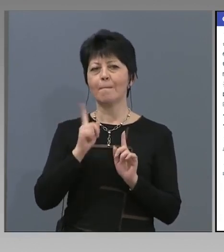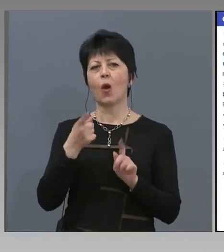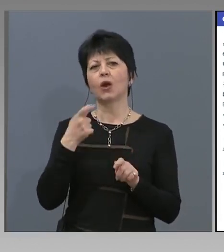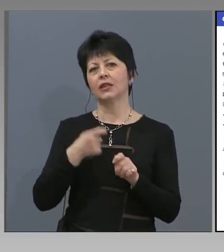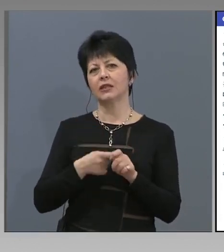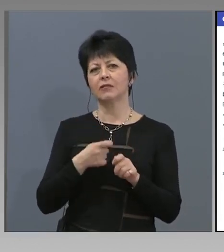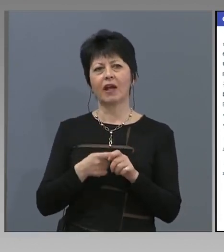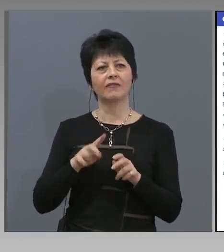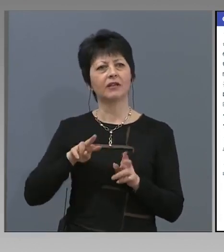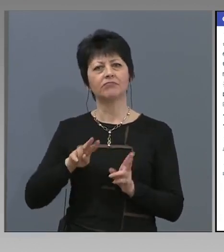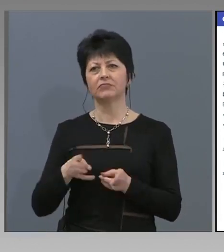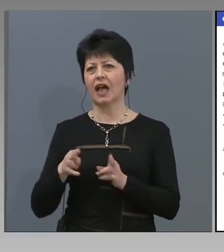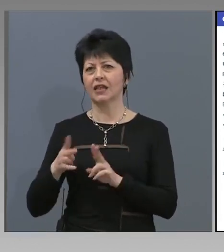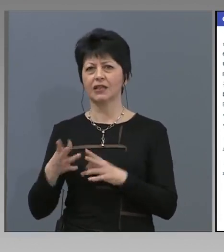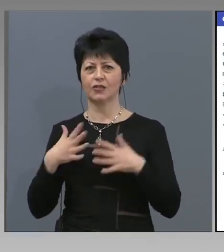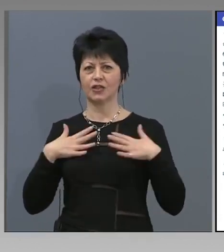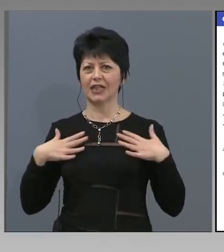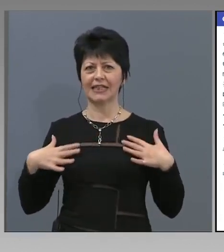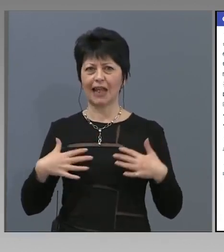статуси.